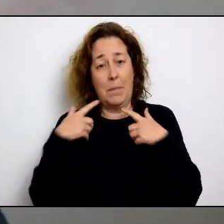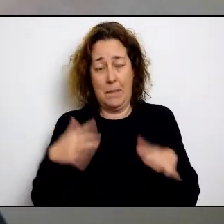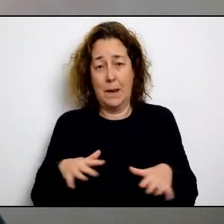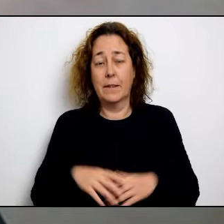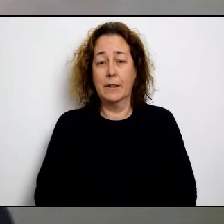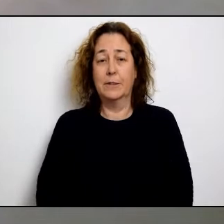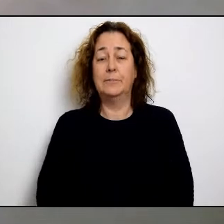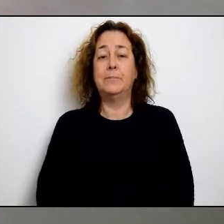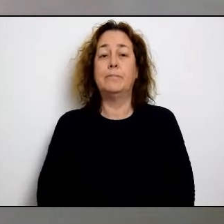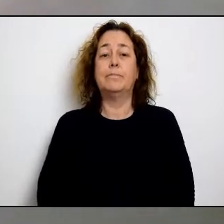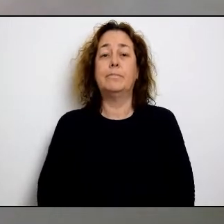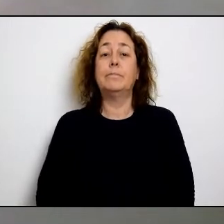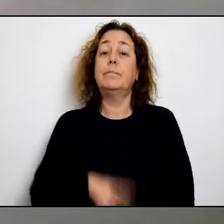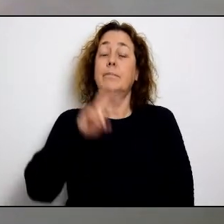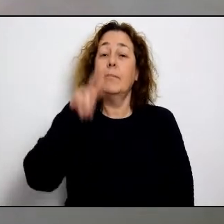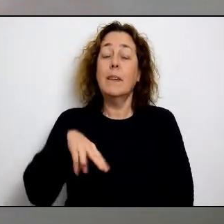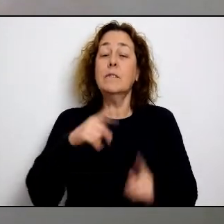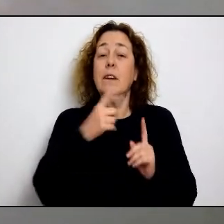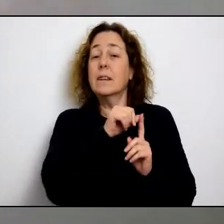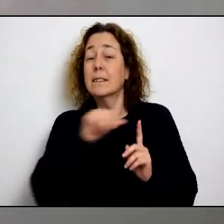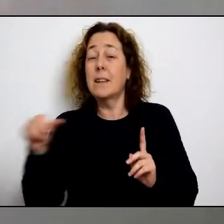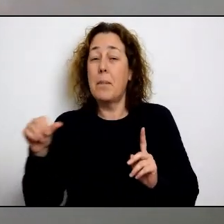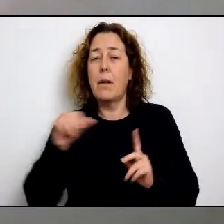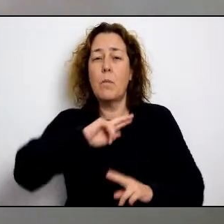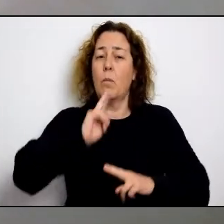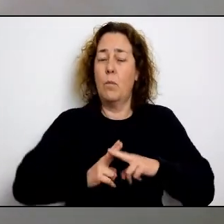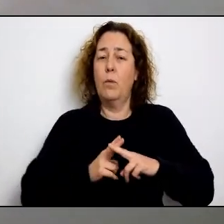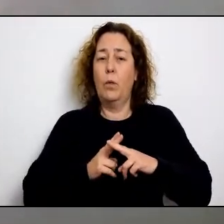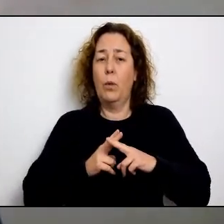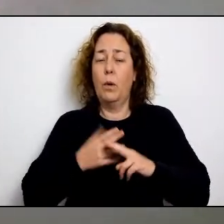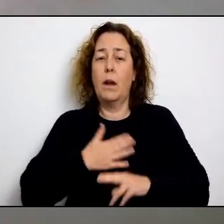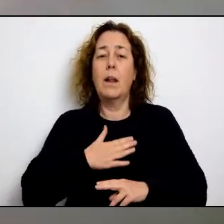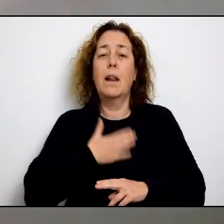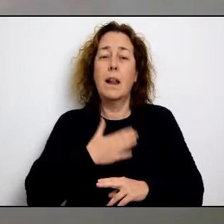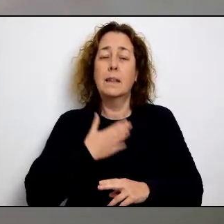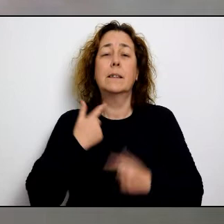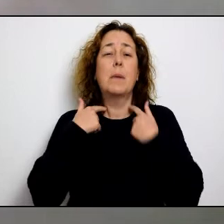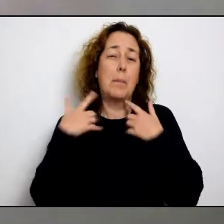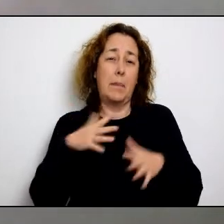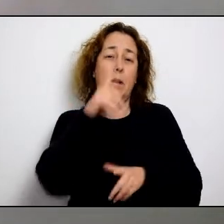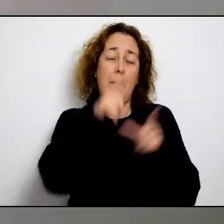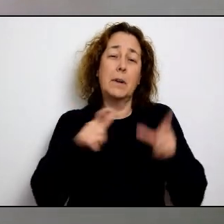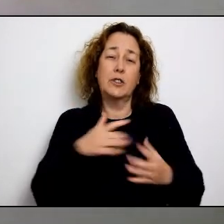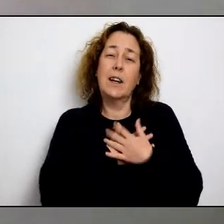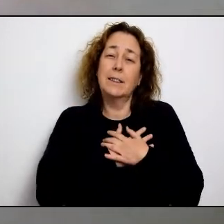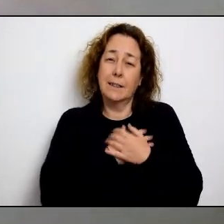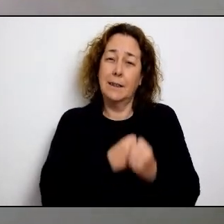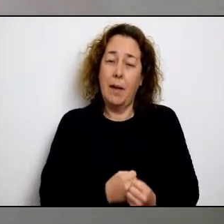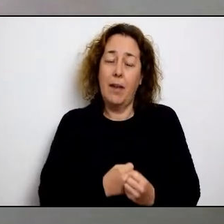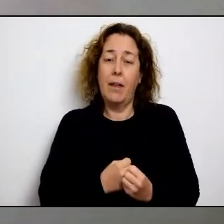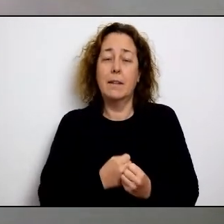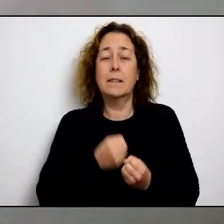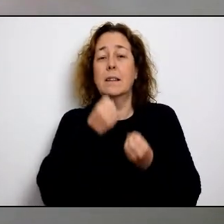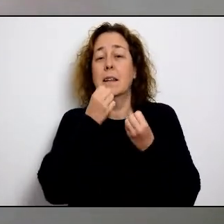persones que, com dic, han perdut sa vida durant aquests dies. Dit això, si veig cert que ha estat una